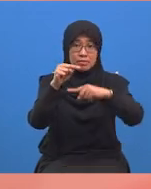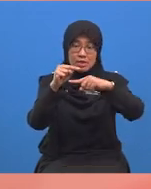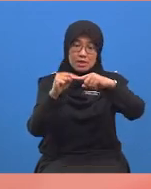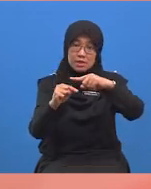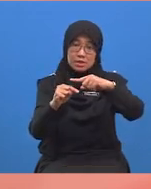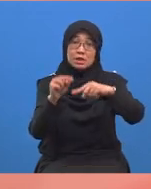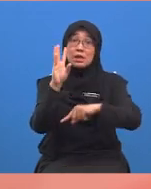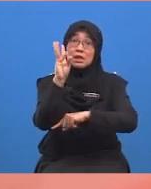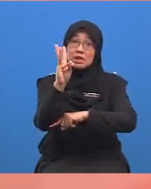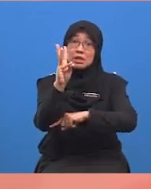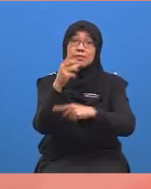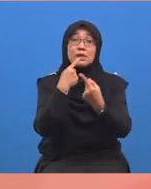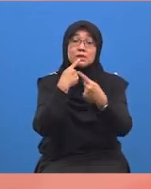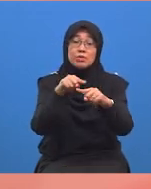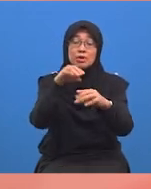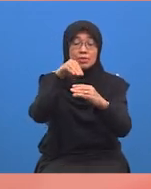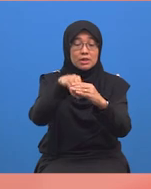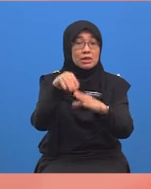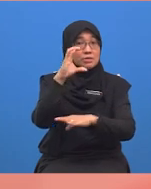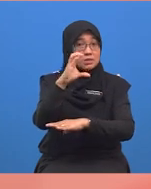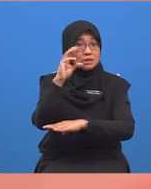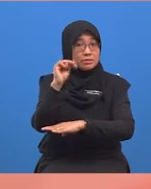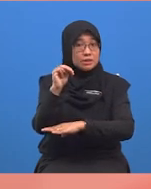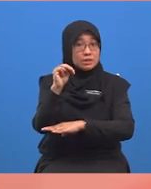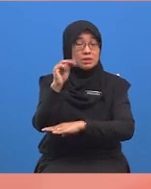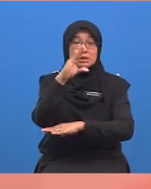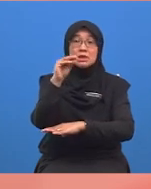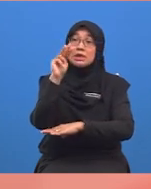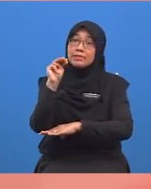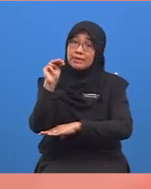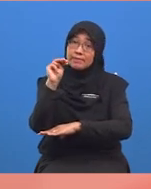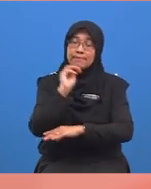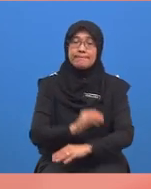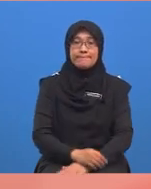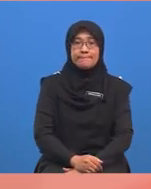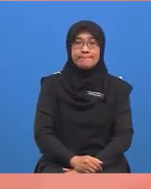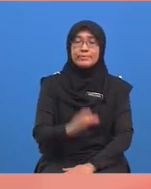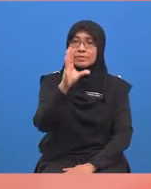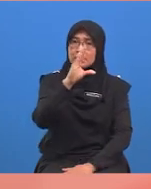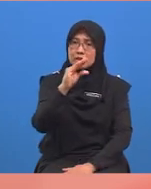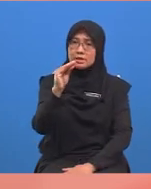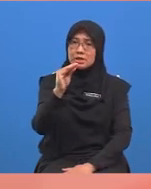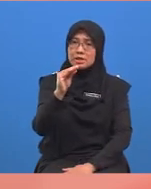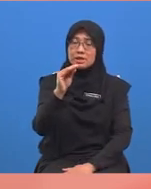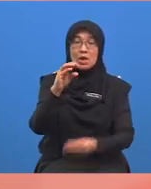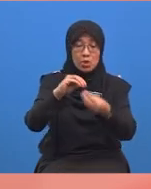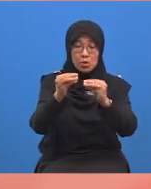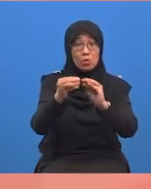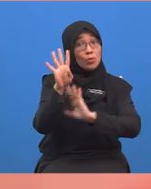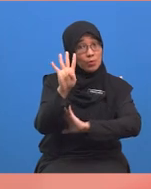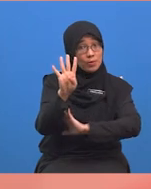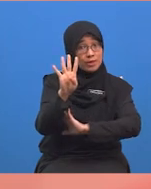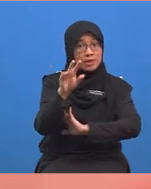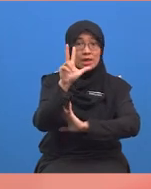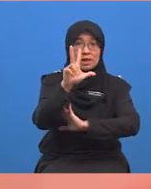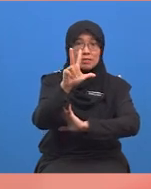bahagi enam. Jawapannya dalam sentimeter dan millimeter. Dan soalan keempat ialah